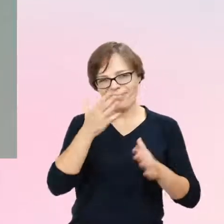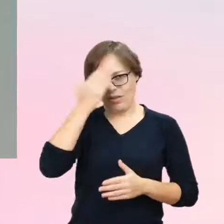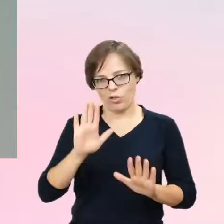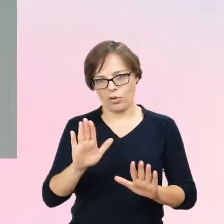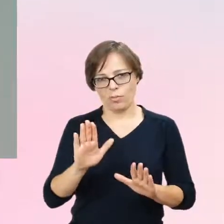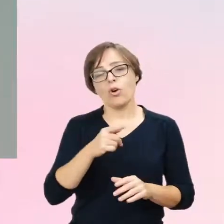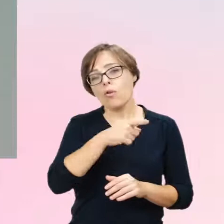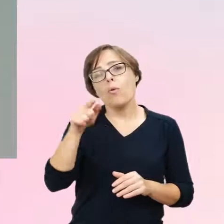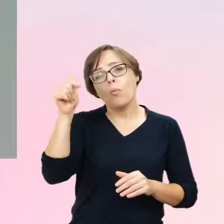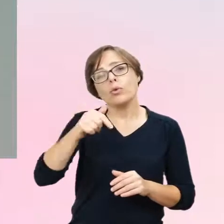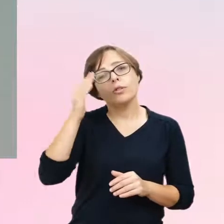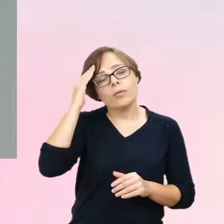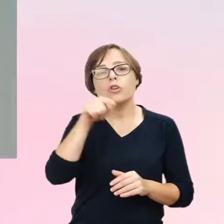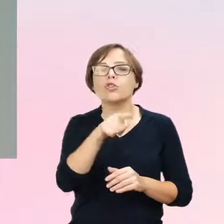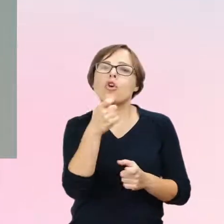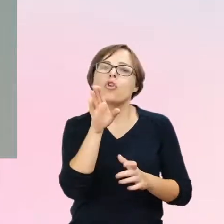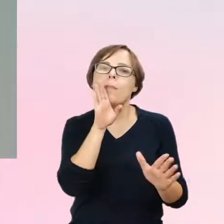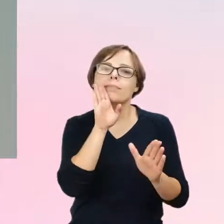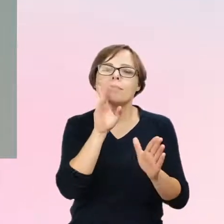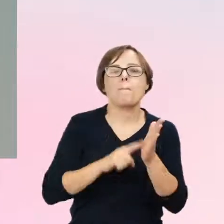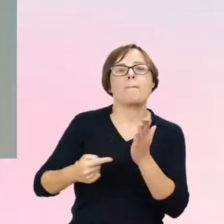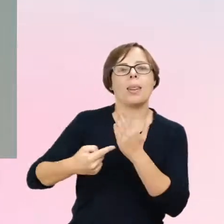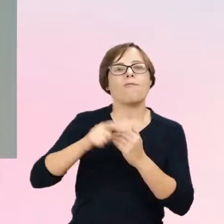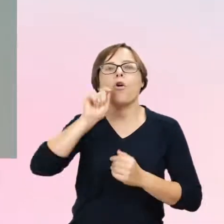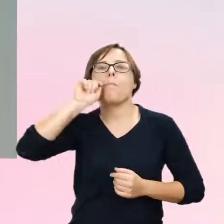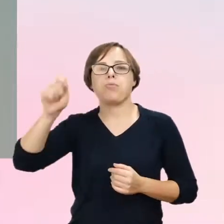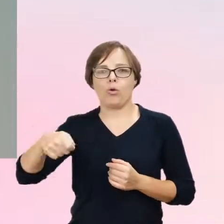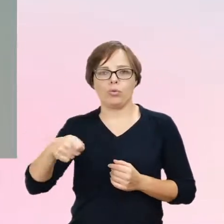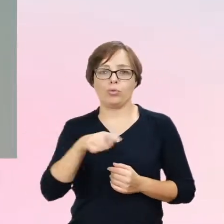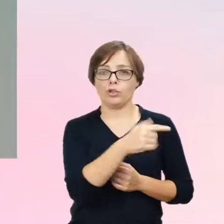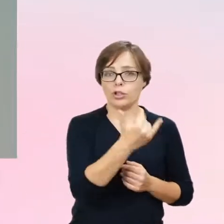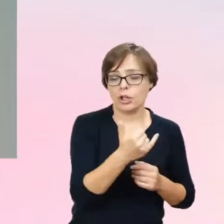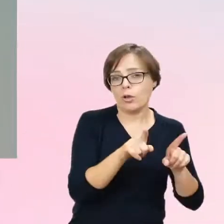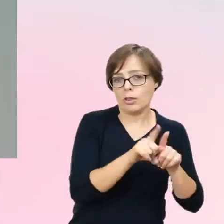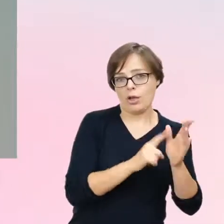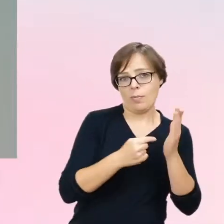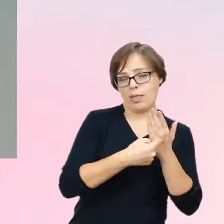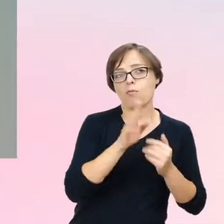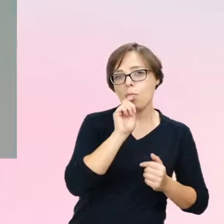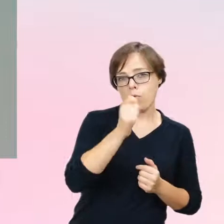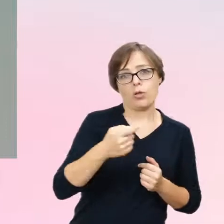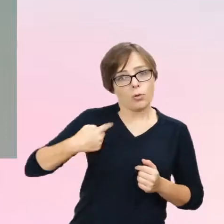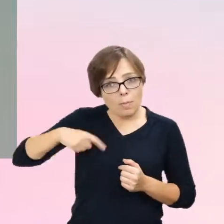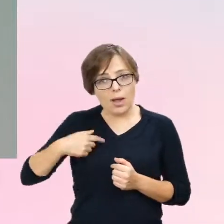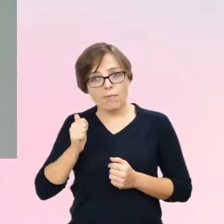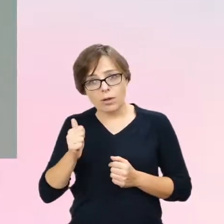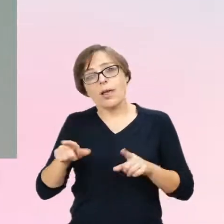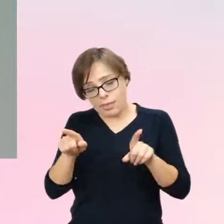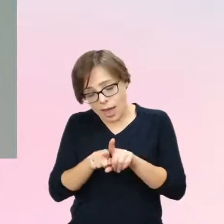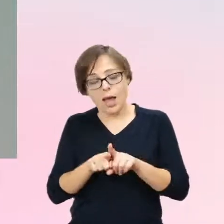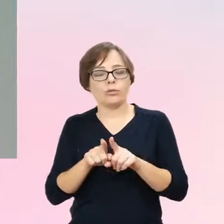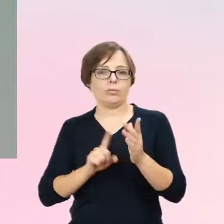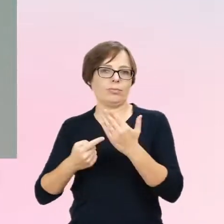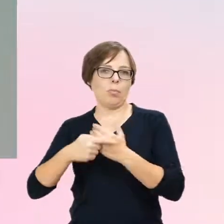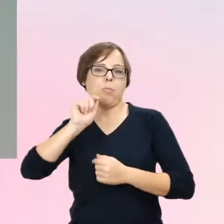wyruszacie w podróż, Państwa dziecko wyrusza w podróż, my profesjonaliści wyruszamy w swoją podróż, bo my szukamy rozwiązań,